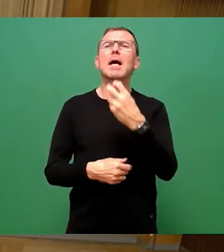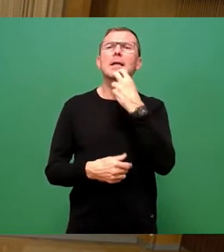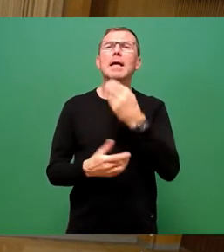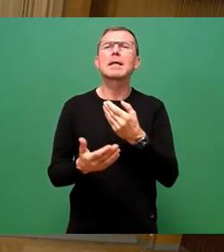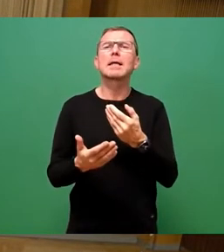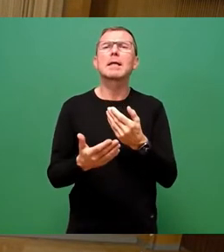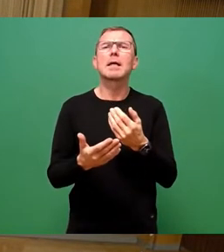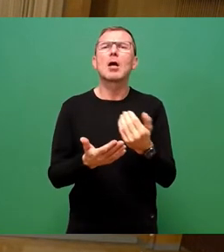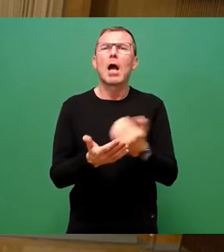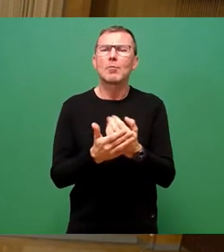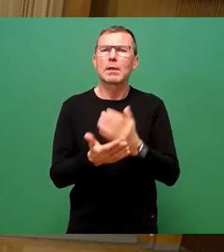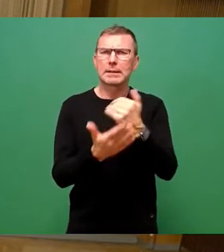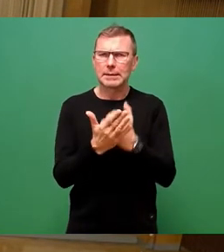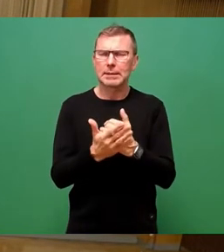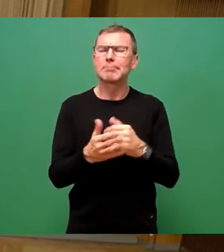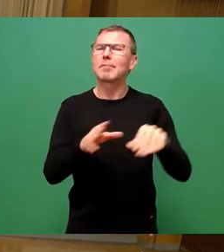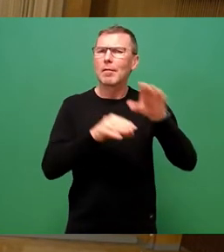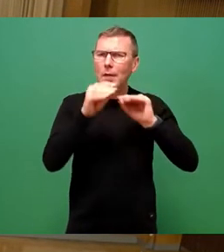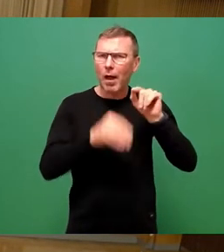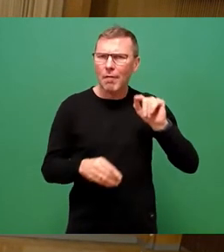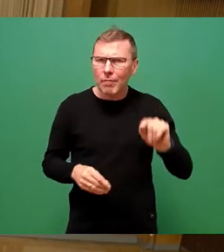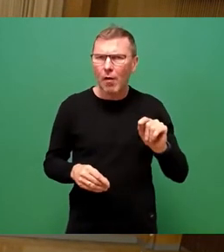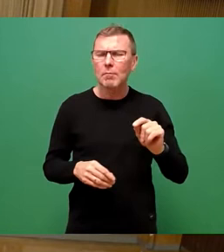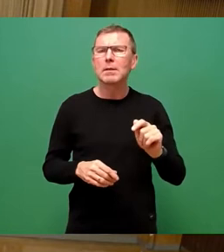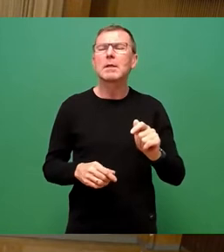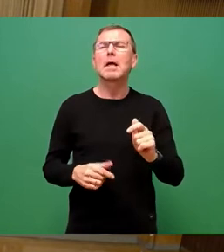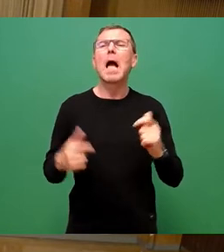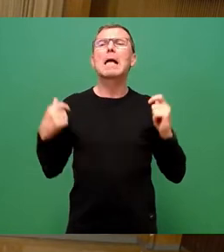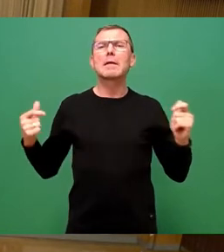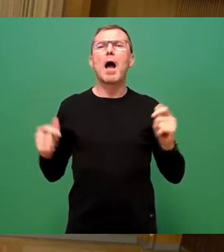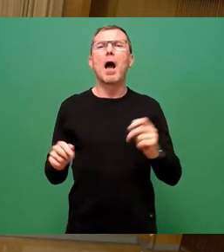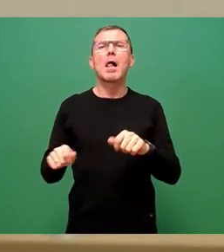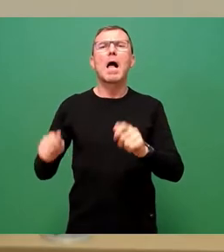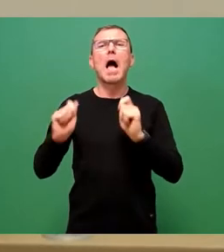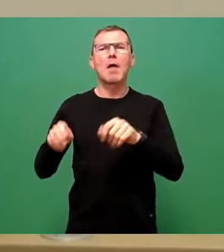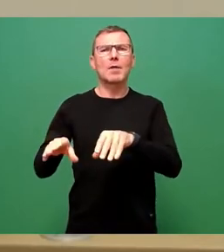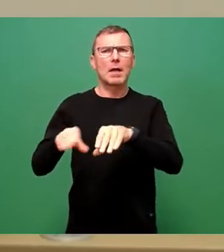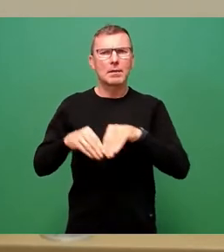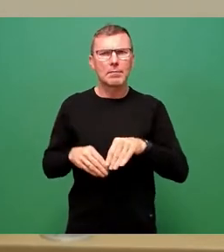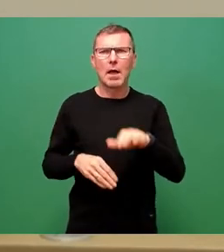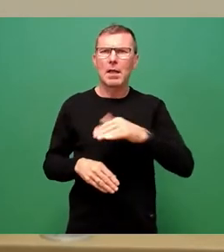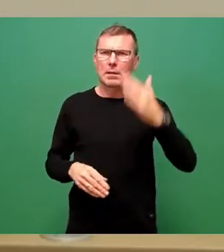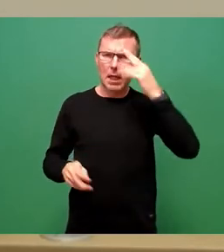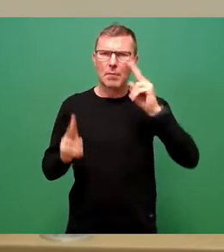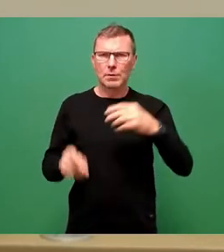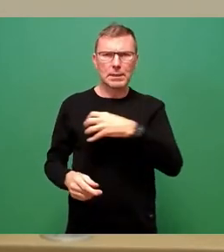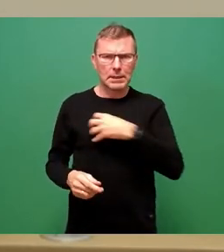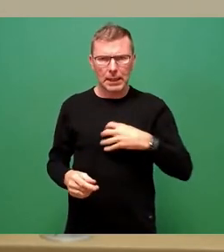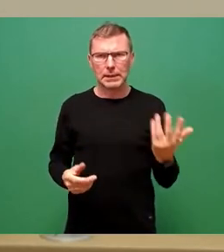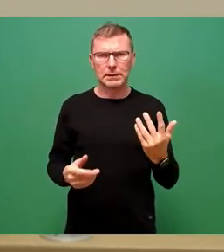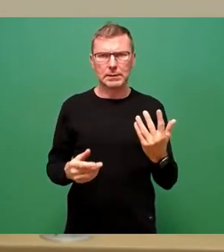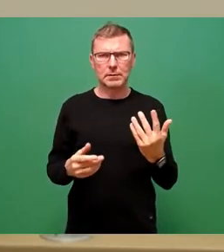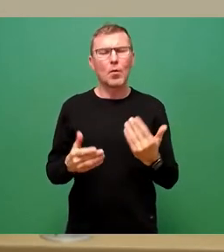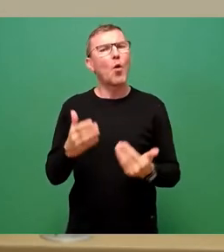nach den gemachten Erfahrungen mit dem Generalauftragnehmer, von dem sich die Landeshauptstadt Dresden mittlerweile getrennt hat, neu